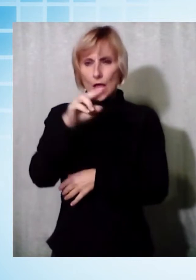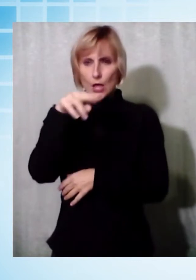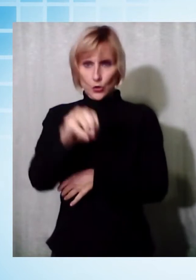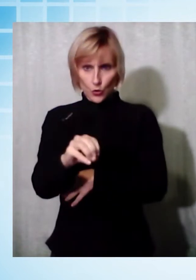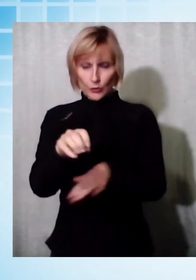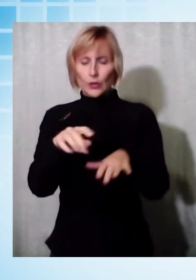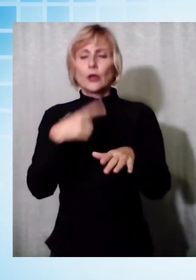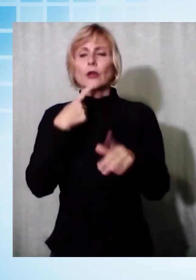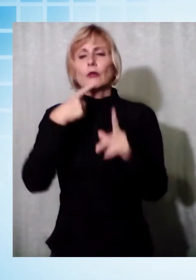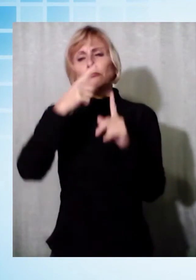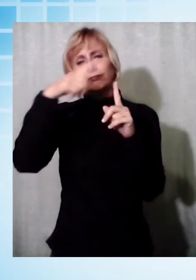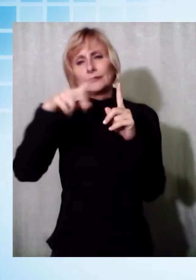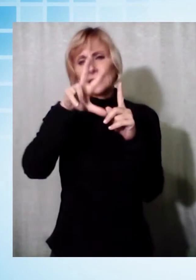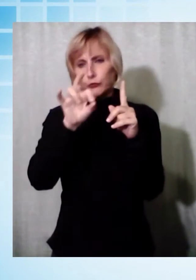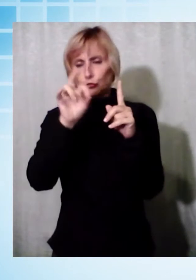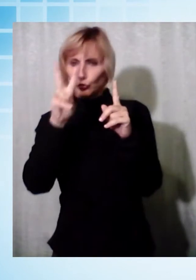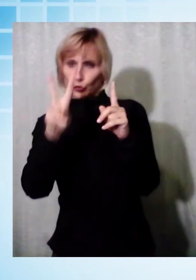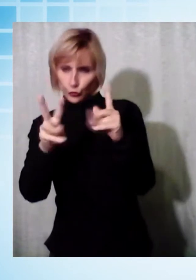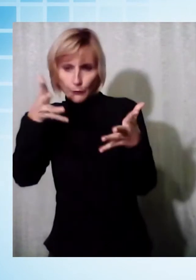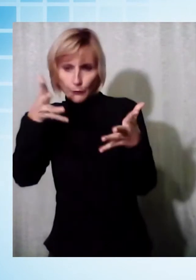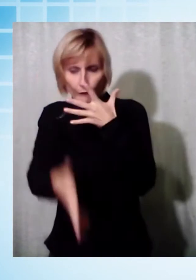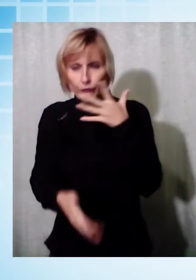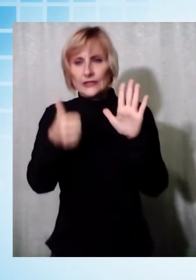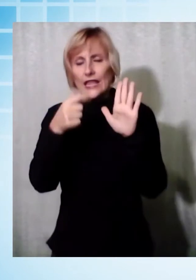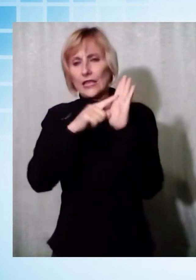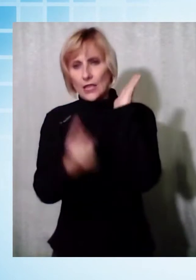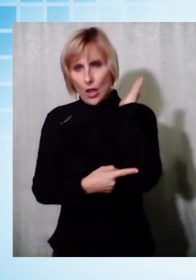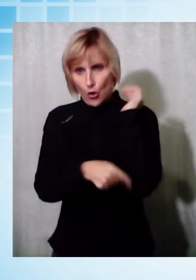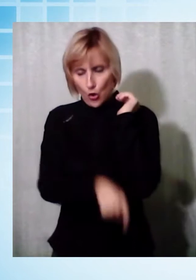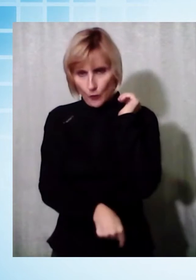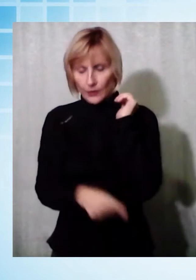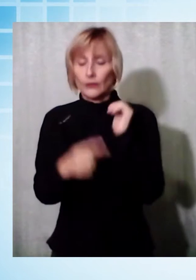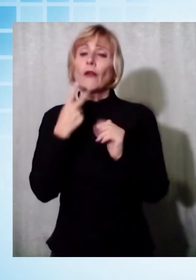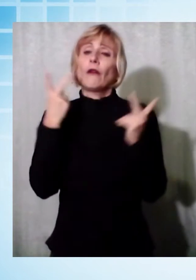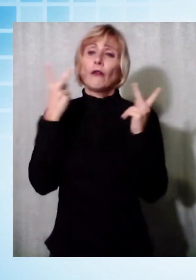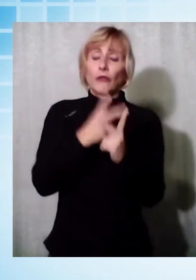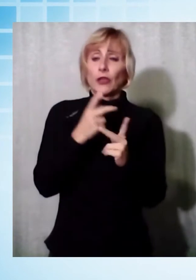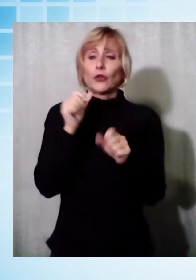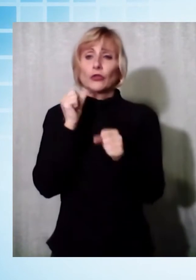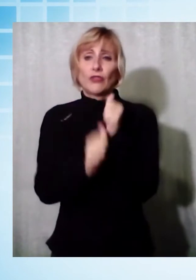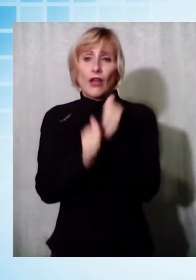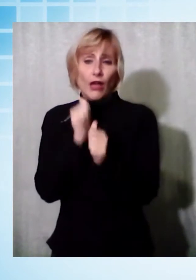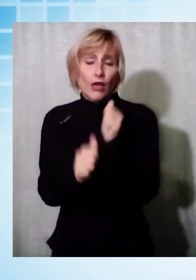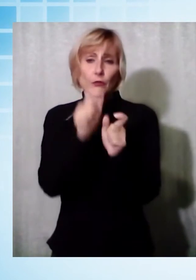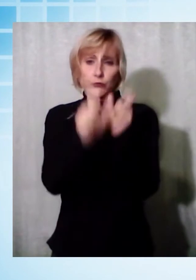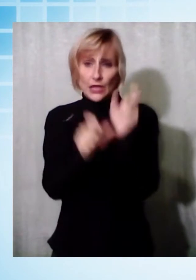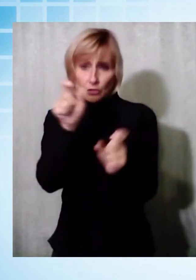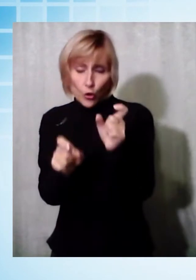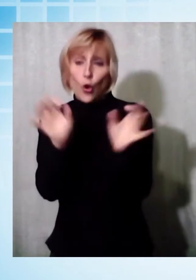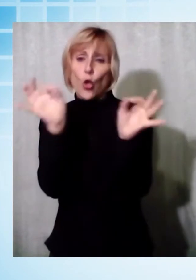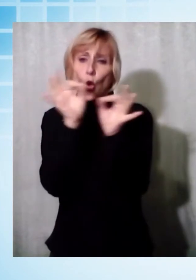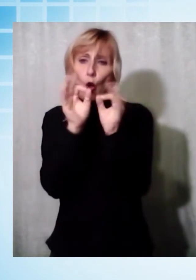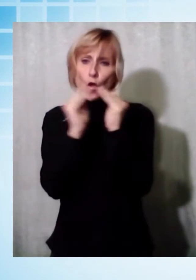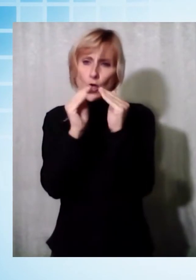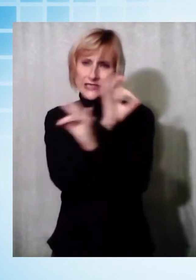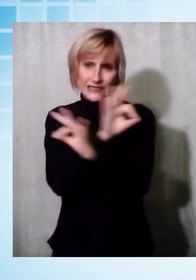con profondità di circa 6 chilometri. Non si registrano danni a persone o a cose. E per non farci mancare